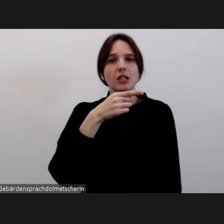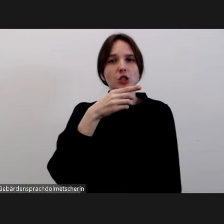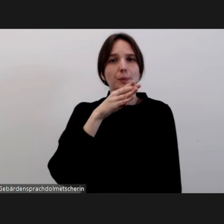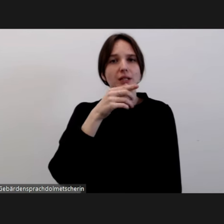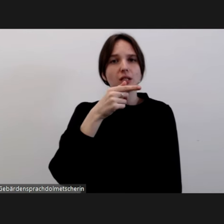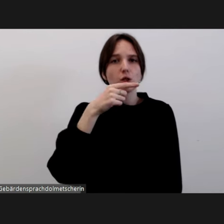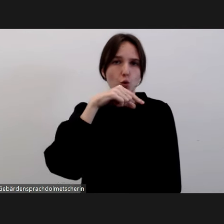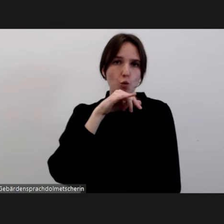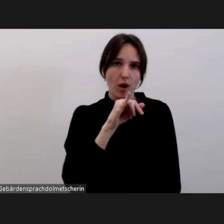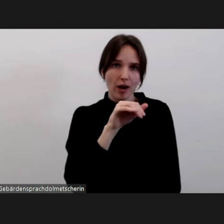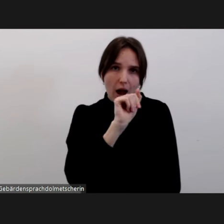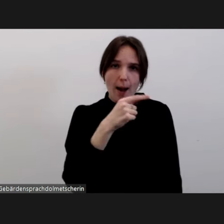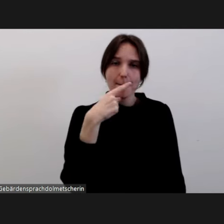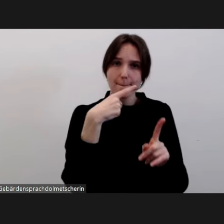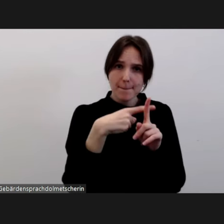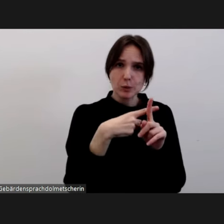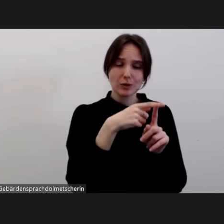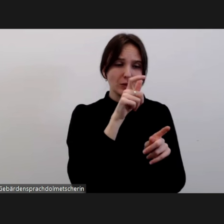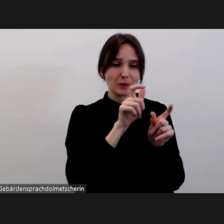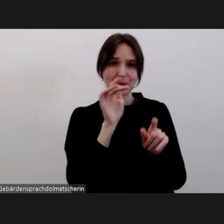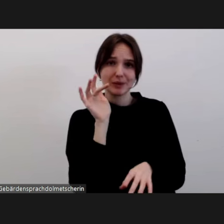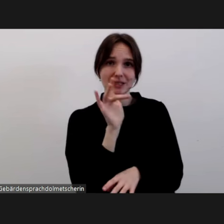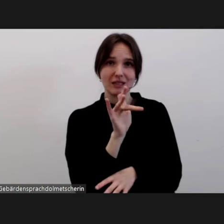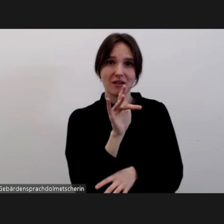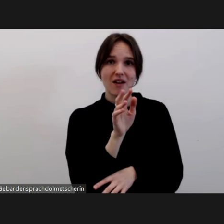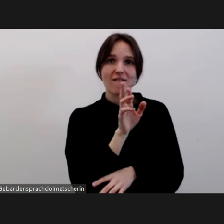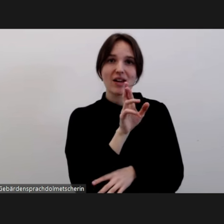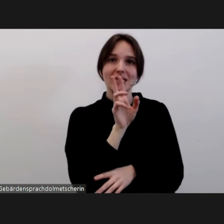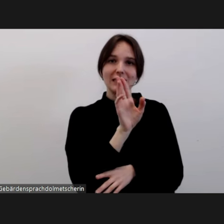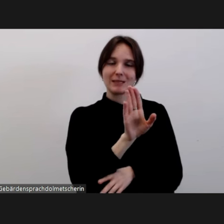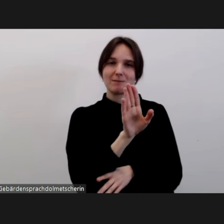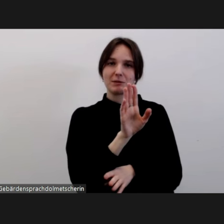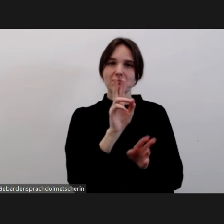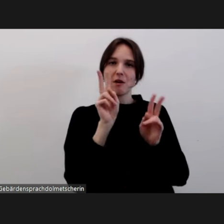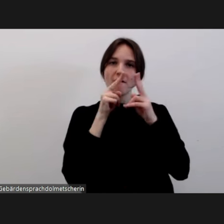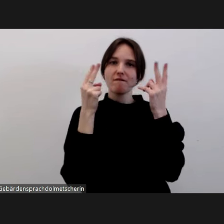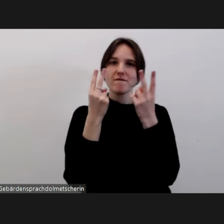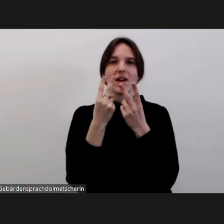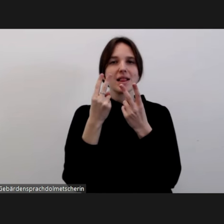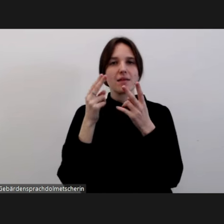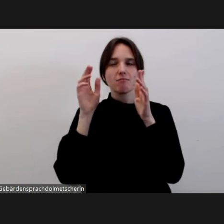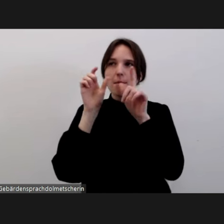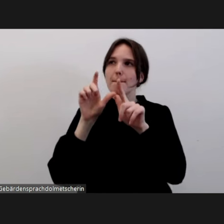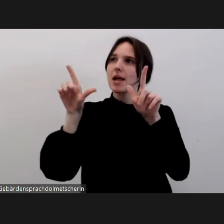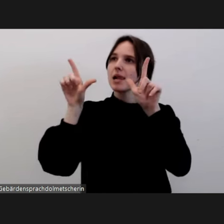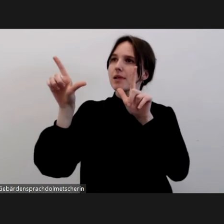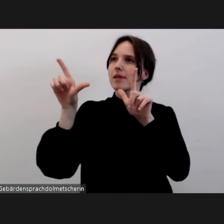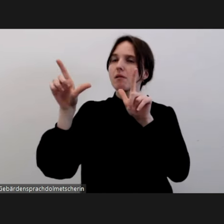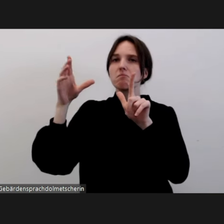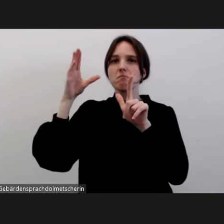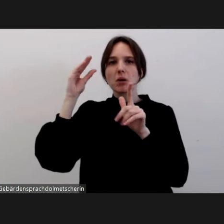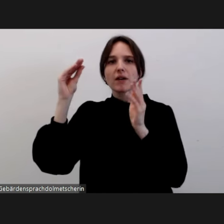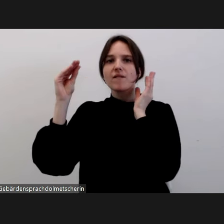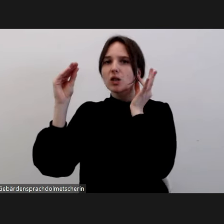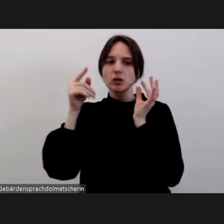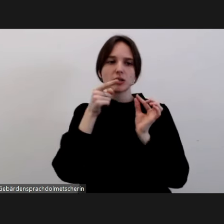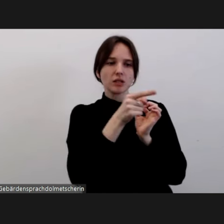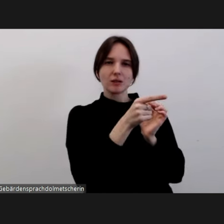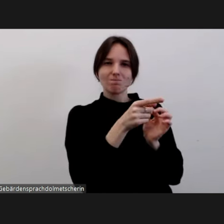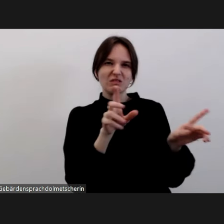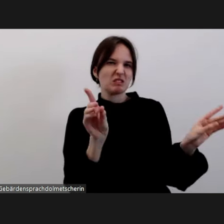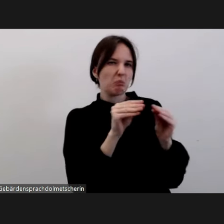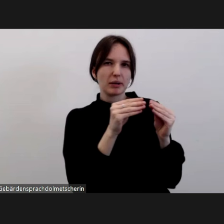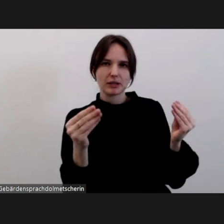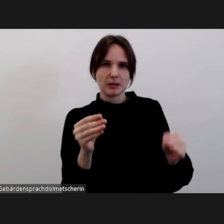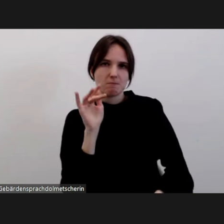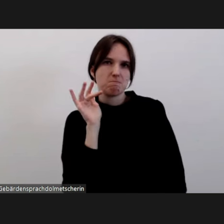-Plus-Menschen, die nicht in das Weltbild antifeministischer Strömungen passen und sich für